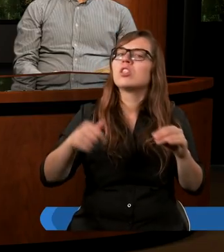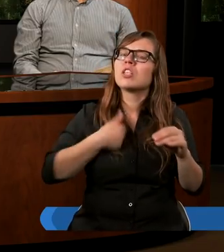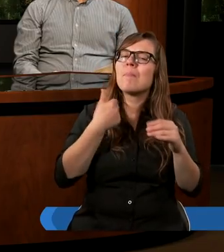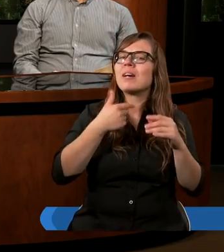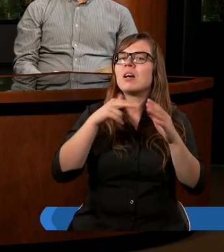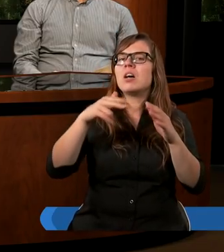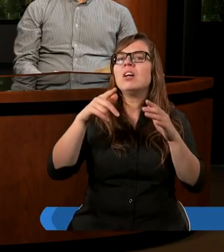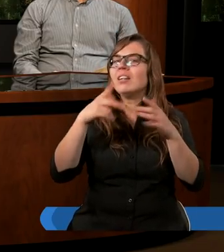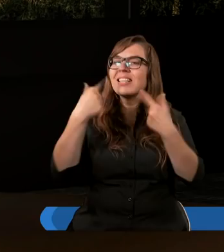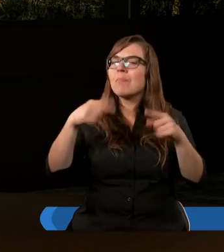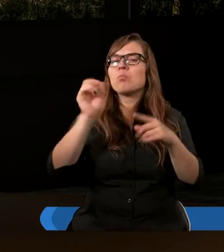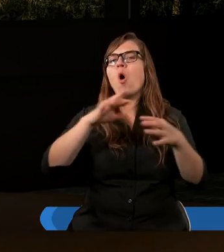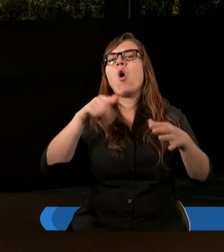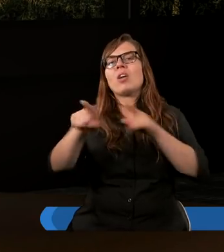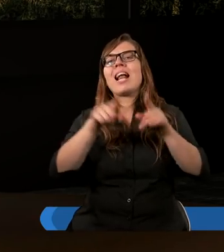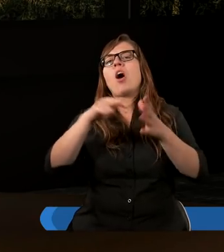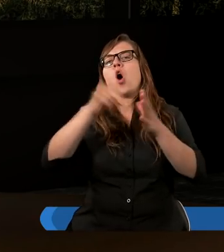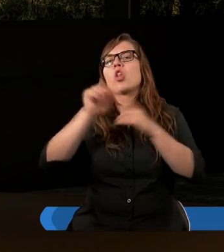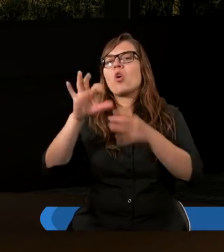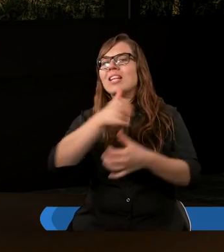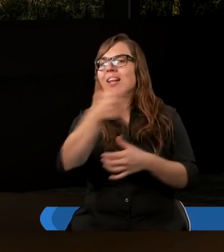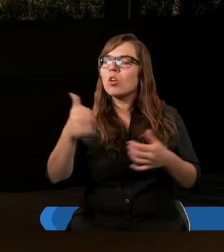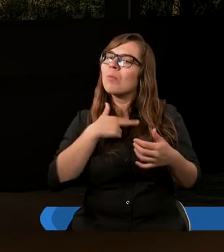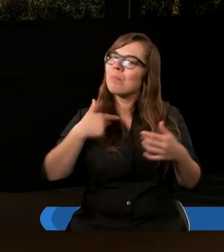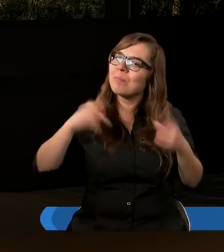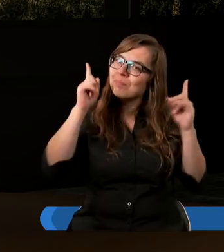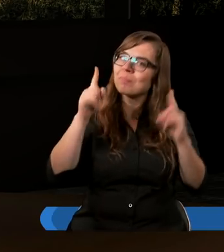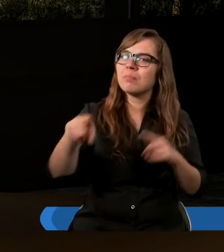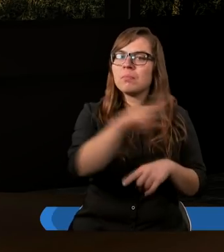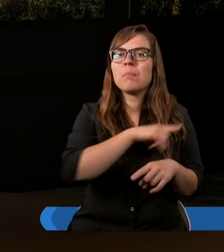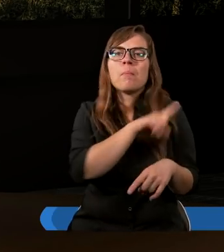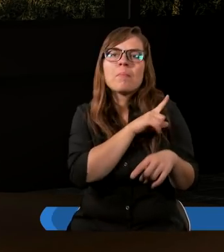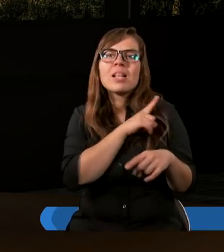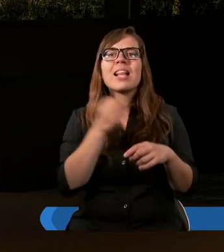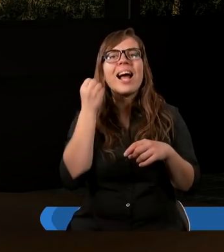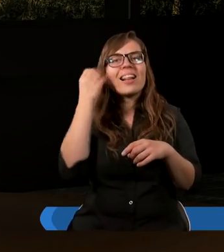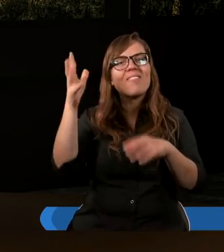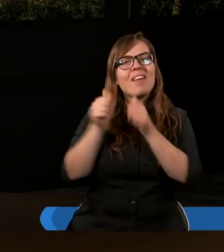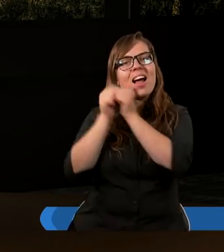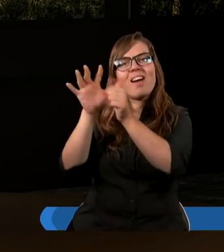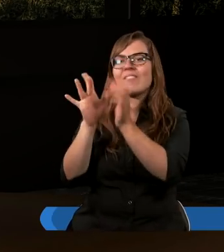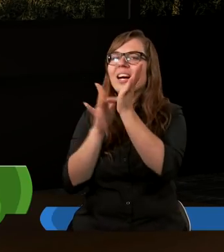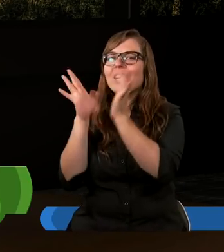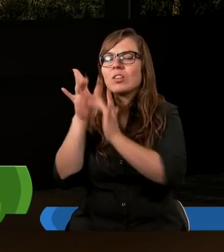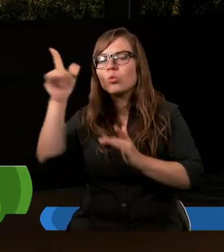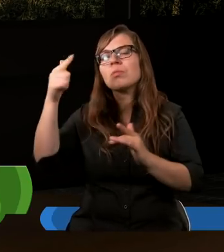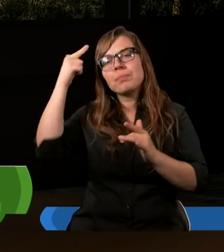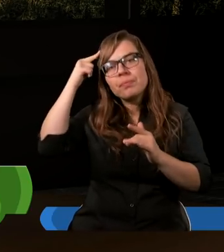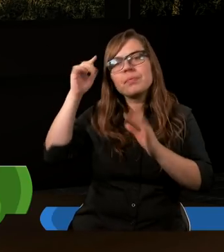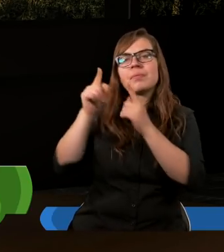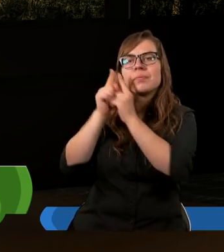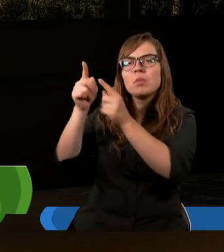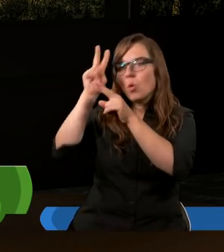jedności. Ważne jest, żebyśmy trwali w Chrystusie i byśmy byli tymi, którzy uwielbiamy Go,